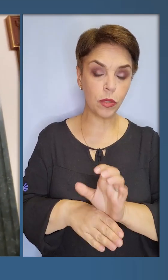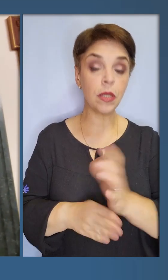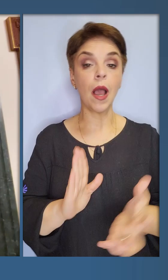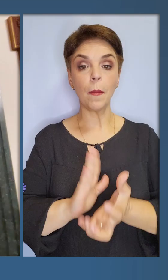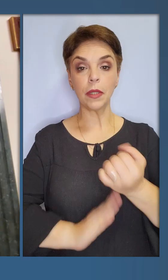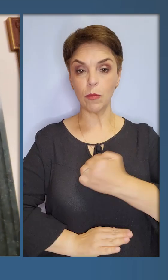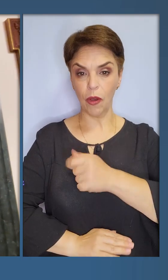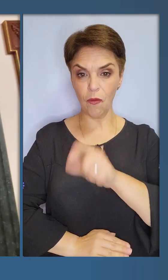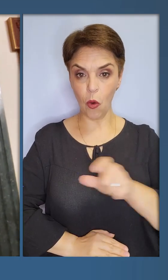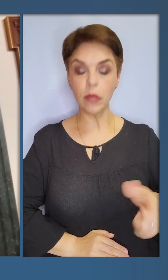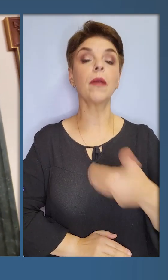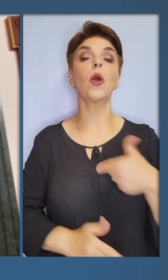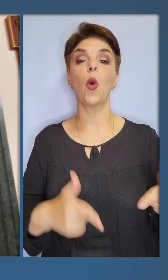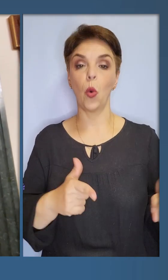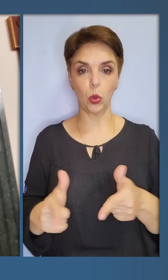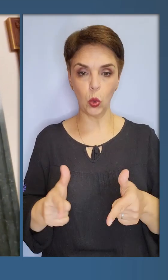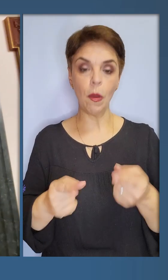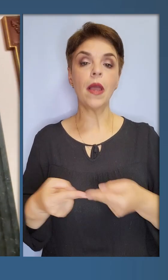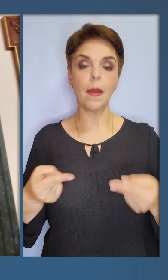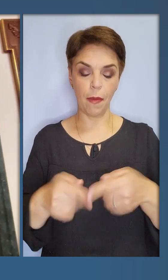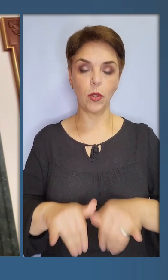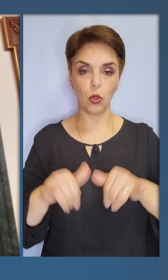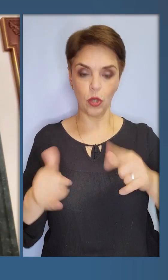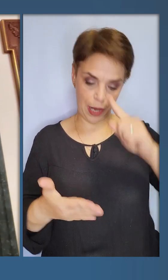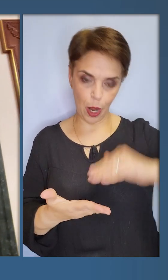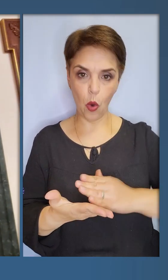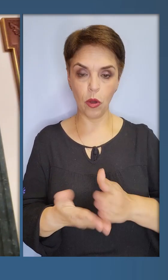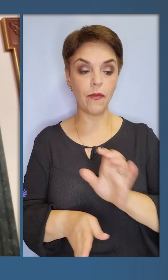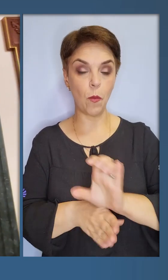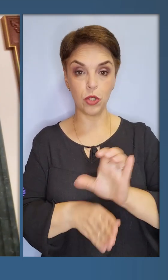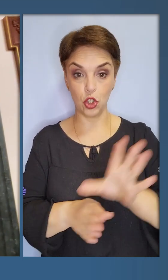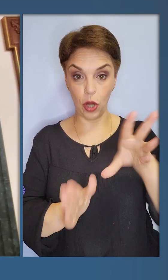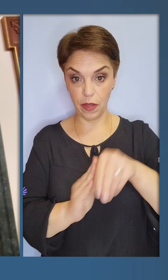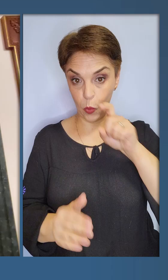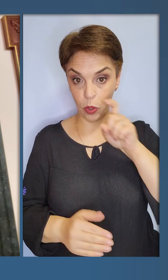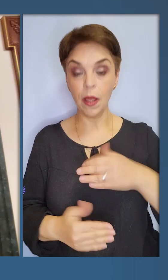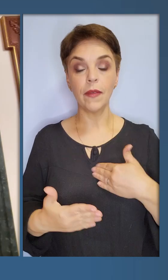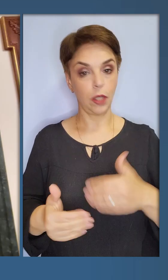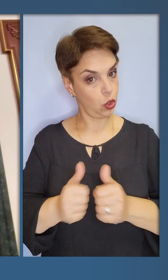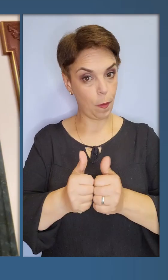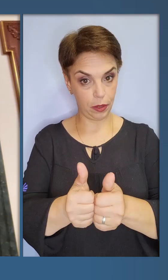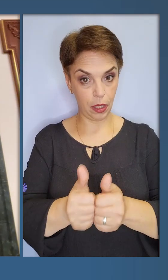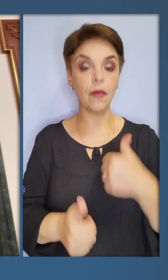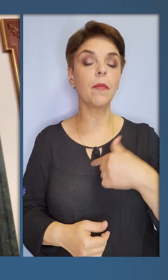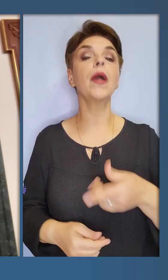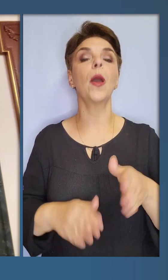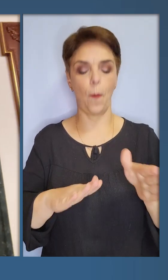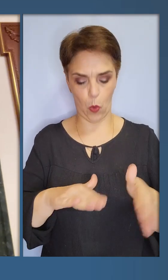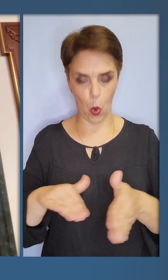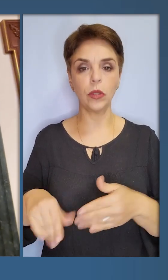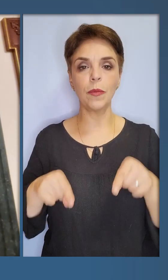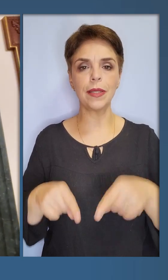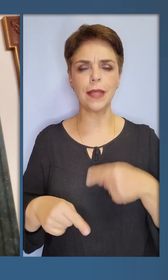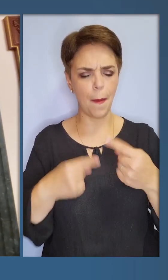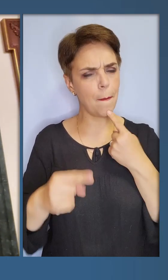виробництво, підтримка воїнів. Ми готуємо і певне розширення географії постачання в Україну від партнерів. Ми